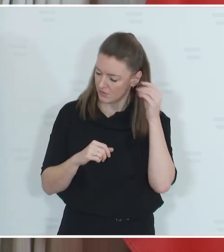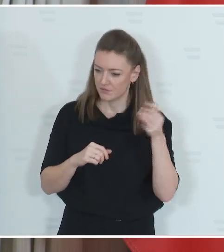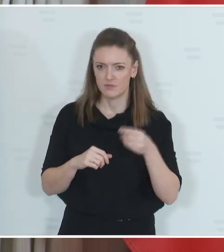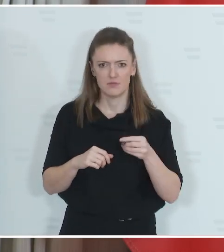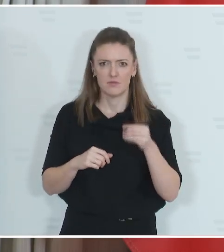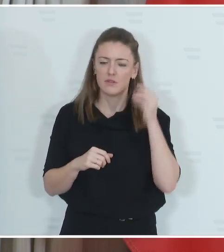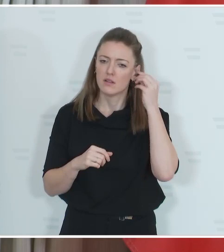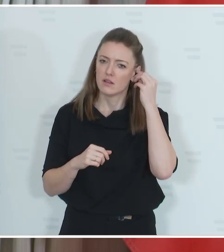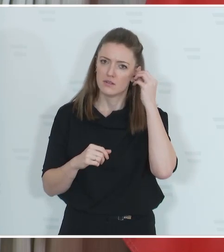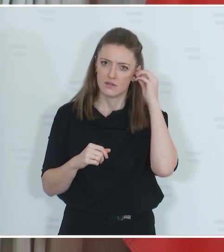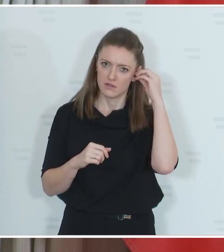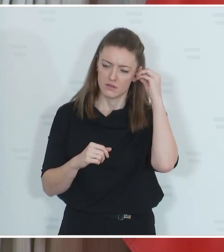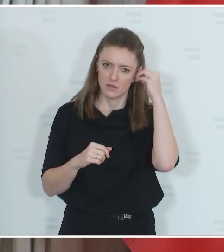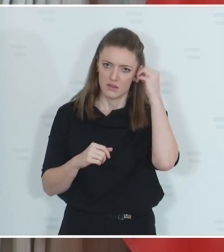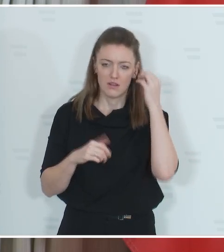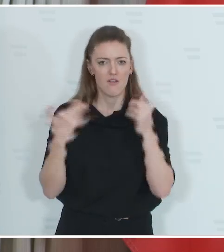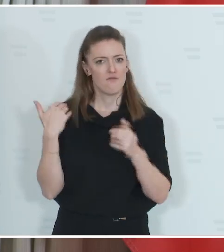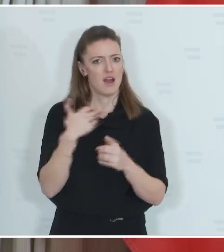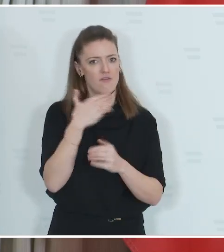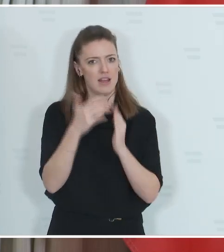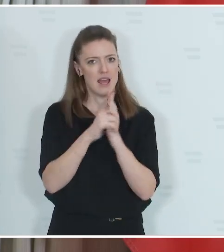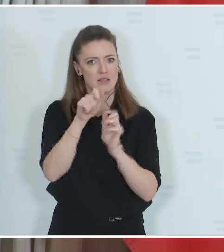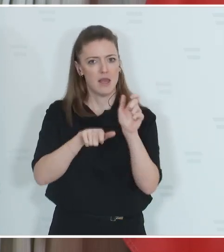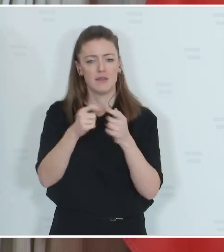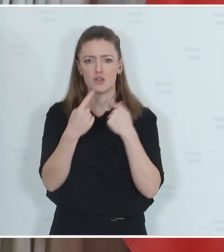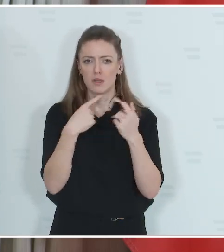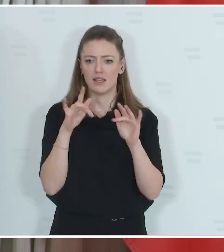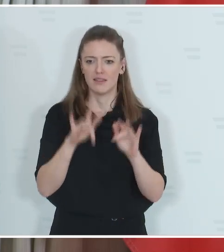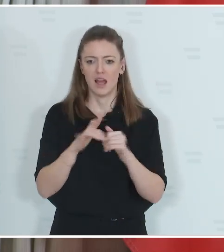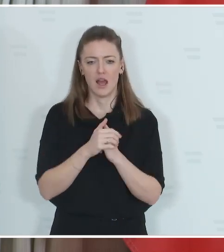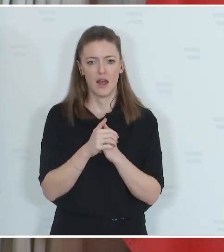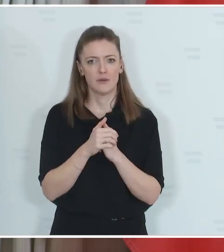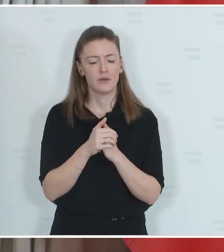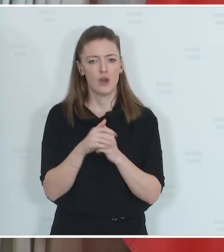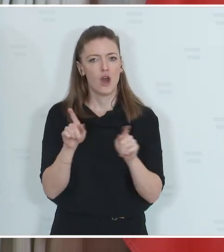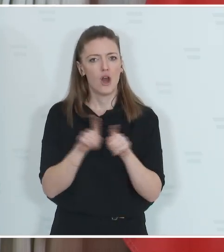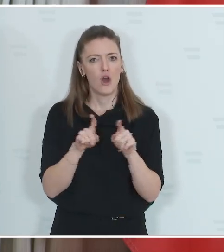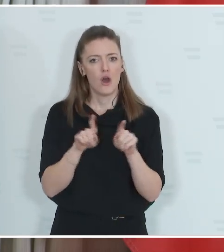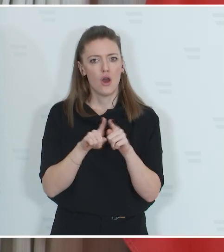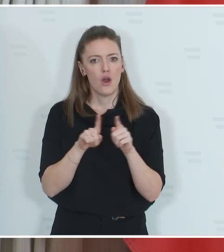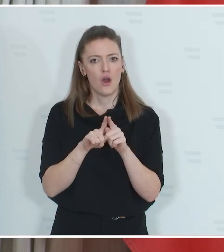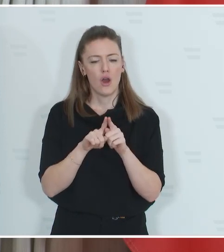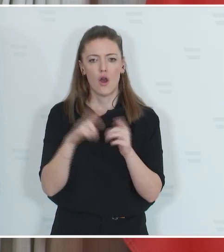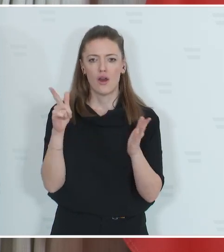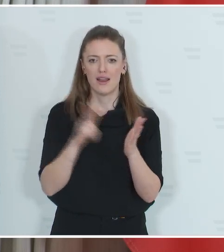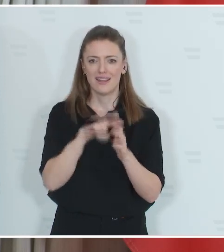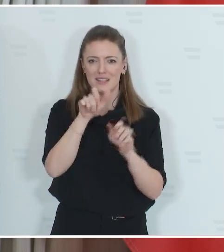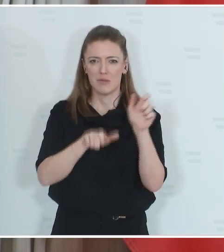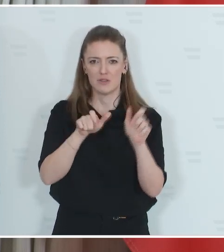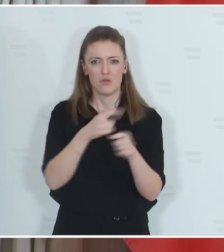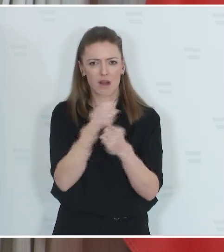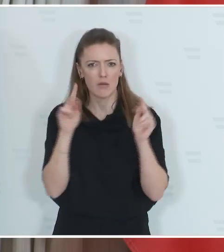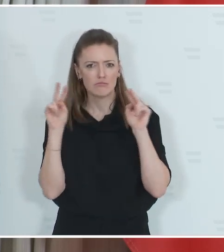Reihe von Expertinnengesprächen gegeben in dieser Frage. Auch die Logistinnen, die sich damit